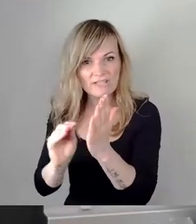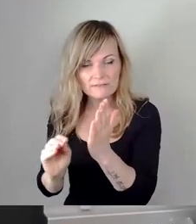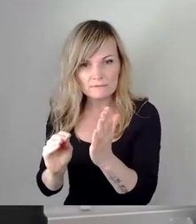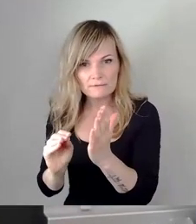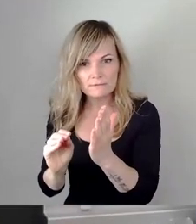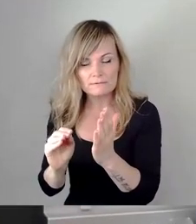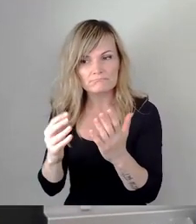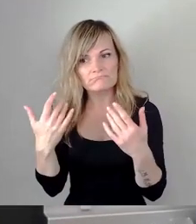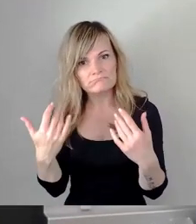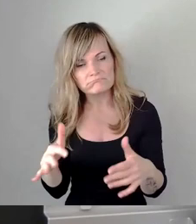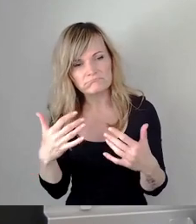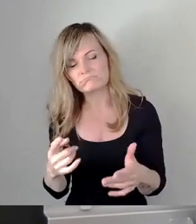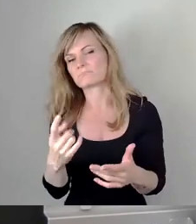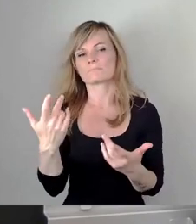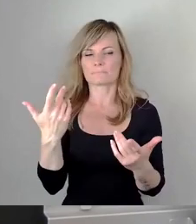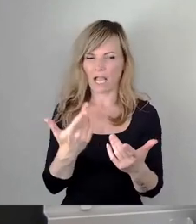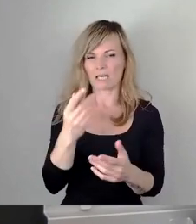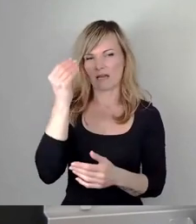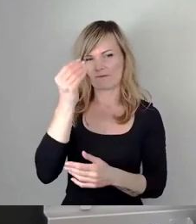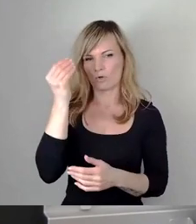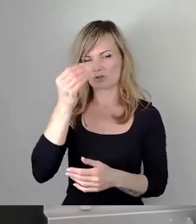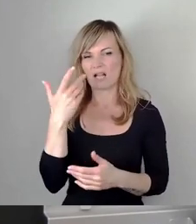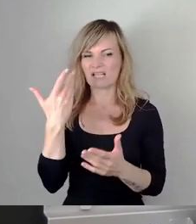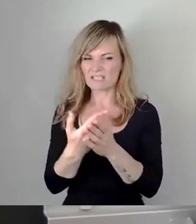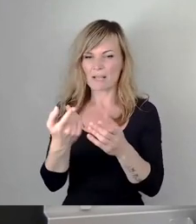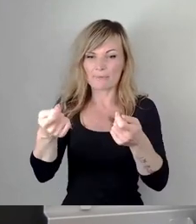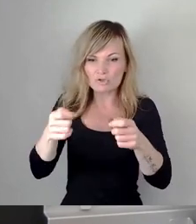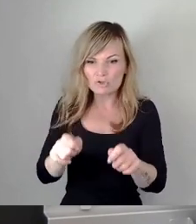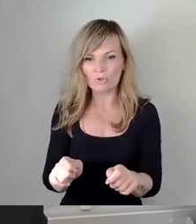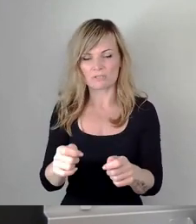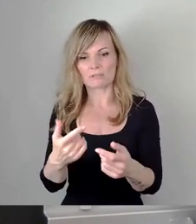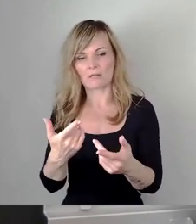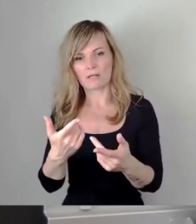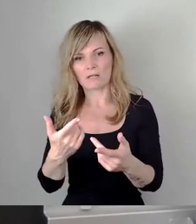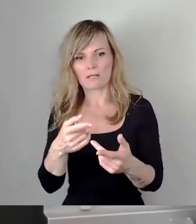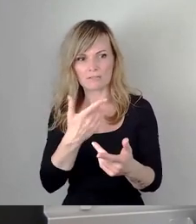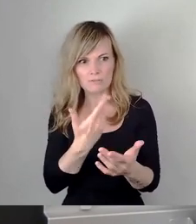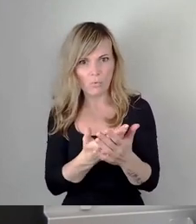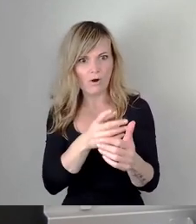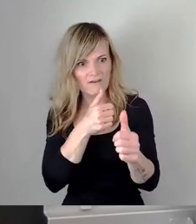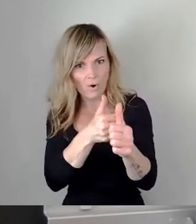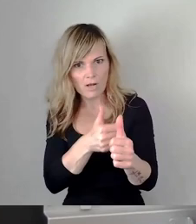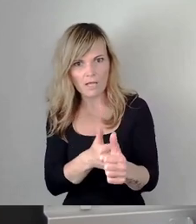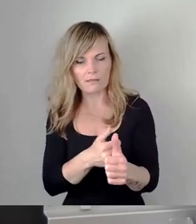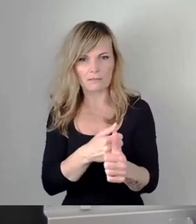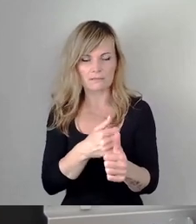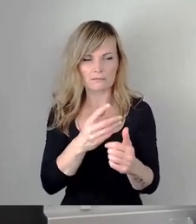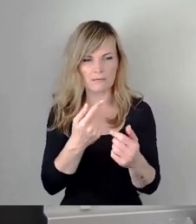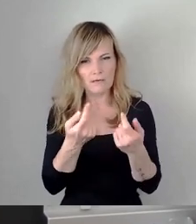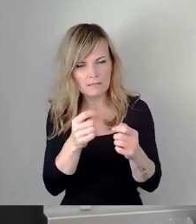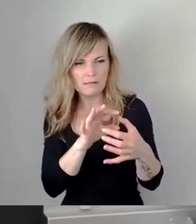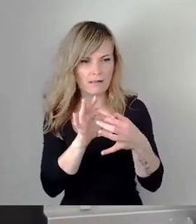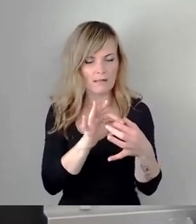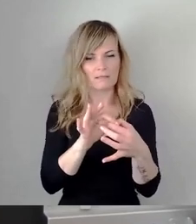Ratsbeschlüsse hemmen oder Ausführungen davon hemmen könnte. Wie wirkt die Stadt nach außen